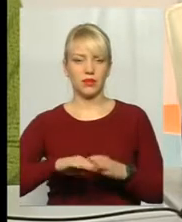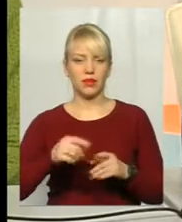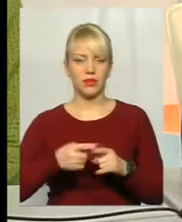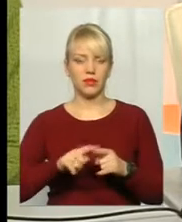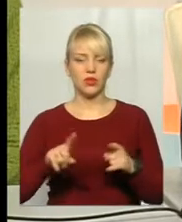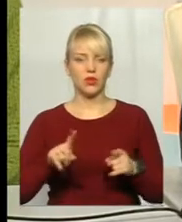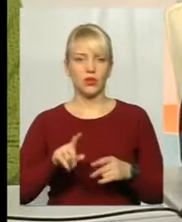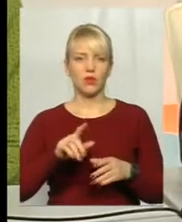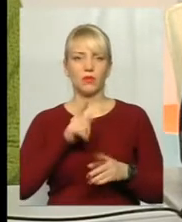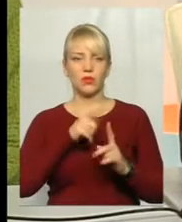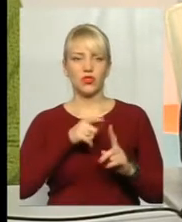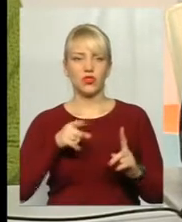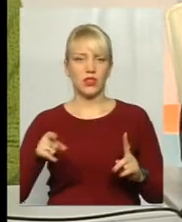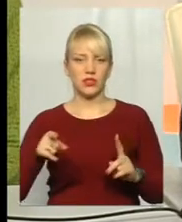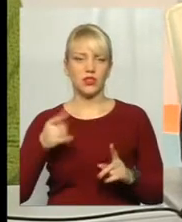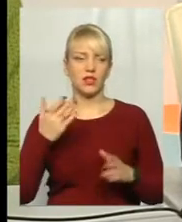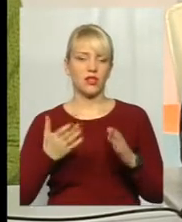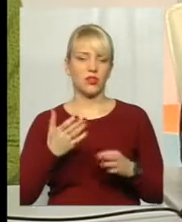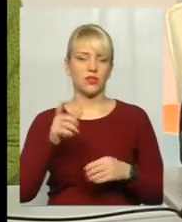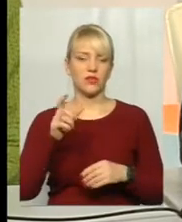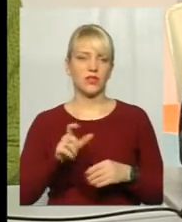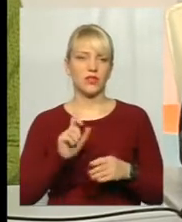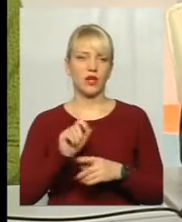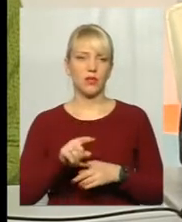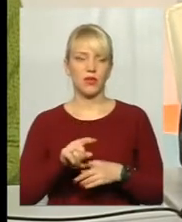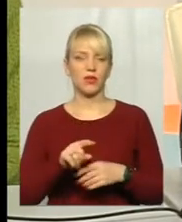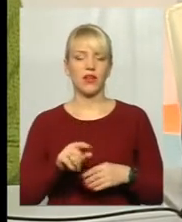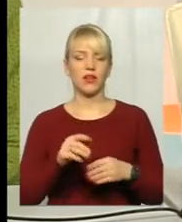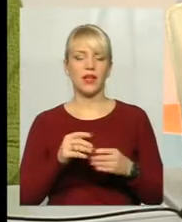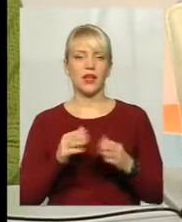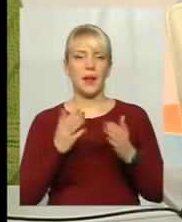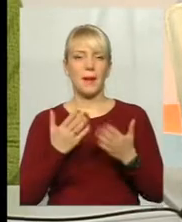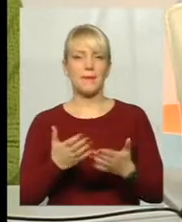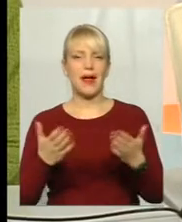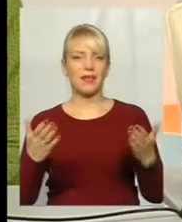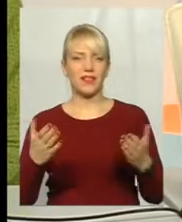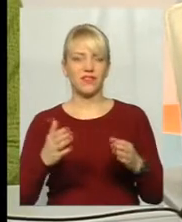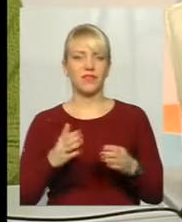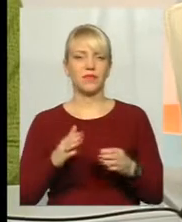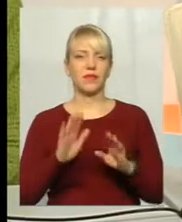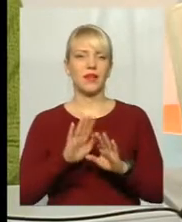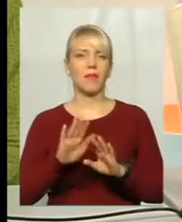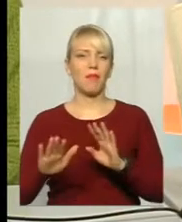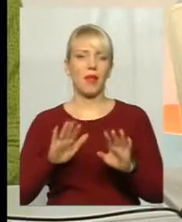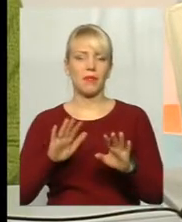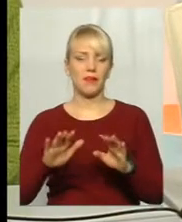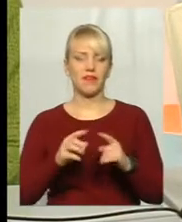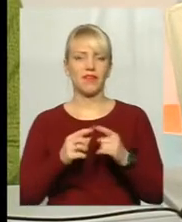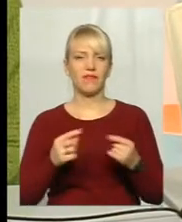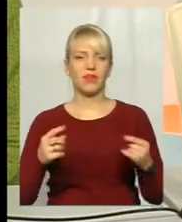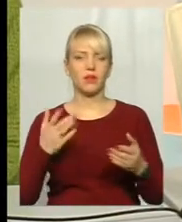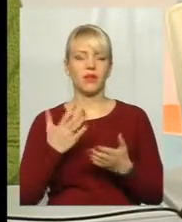під час, якщо він замовляє меблеві вироби, і поки вони його привезуть, там є термін,